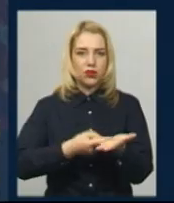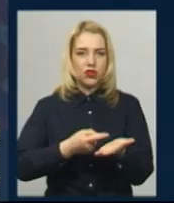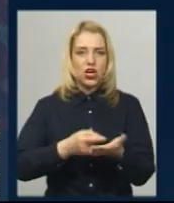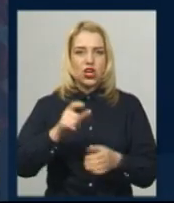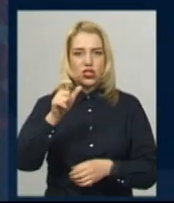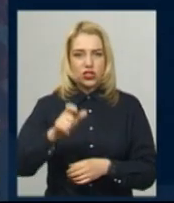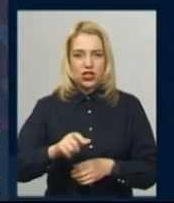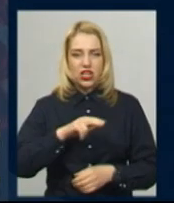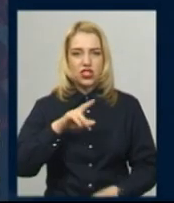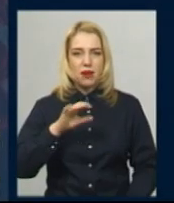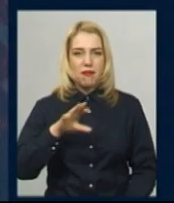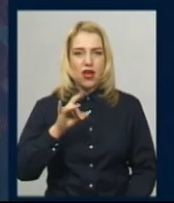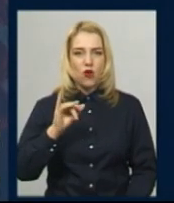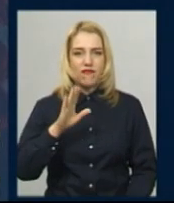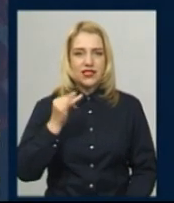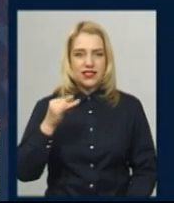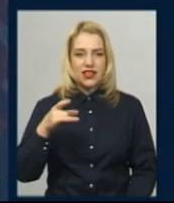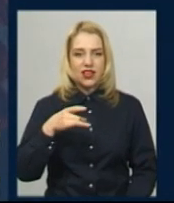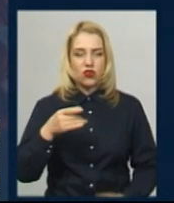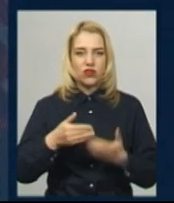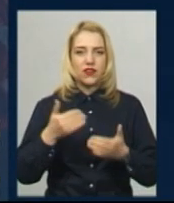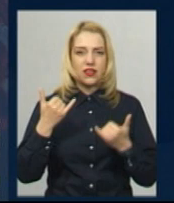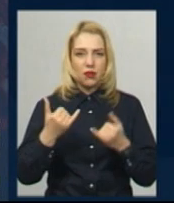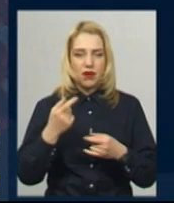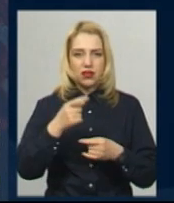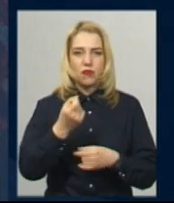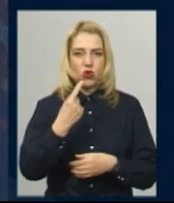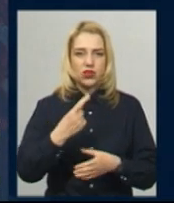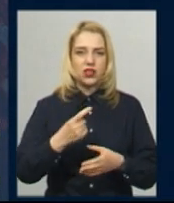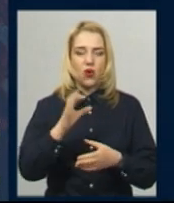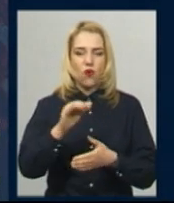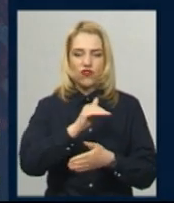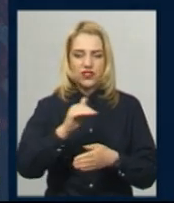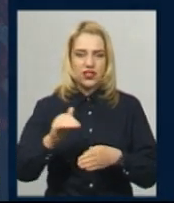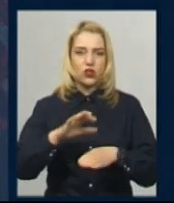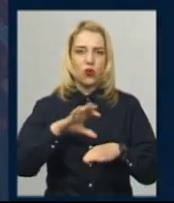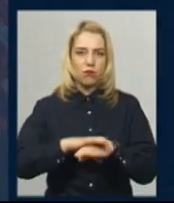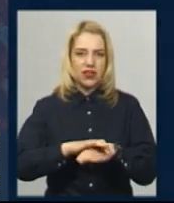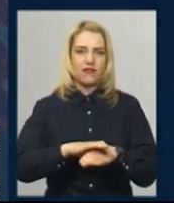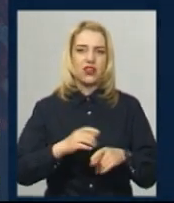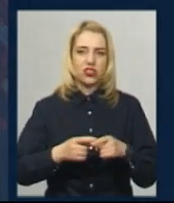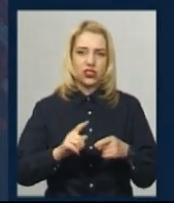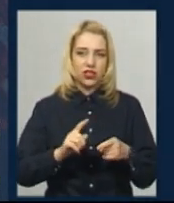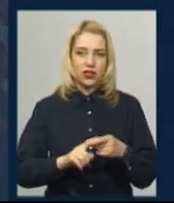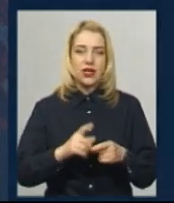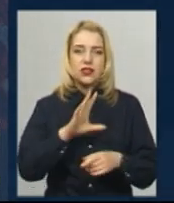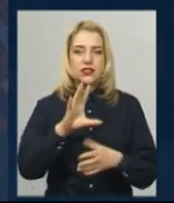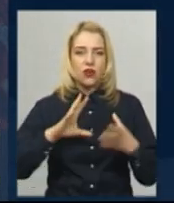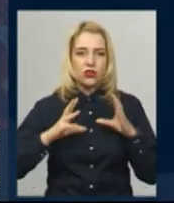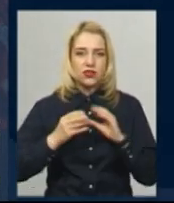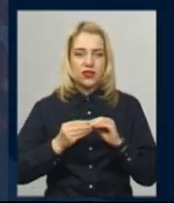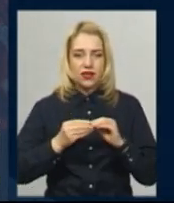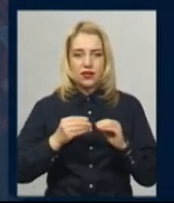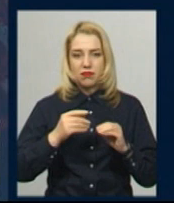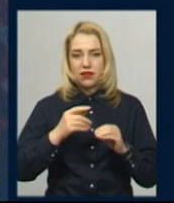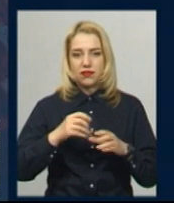Чемеровецького району, де відтепер 11 офіційно підтверджених випадків на COVID-19. Загалом, за останніми офіційними